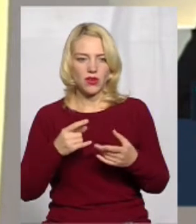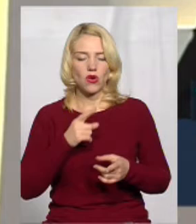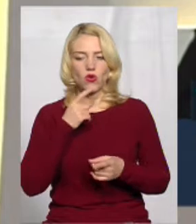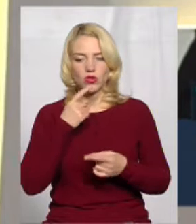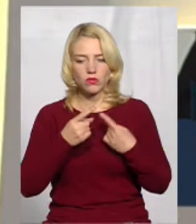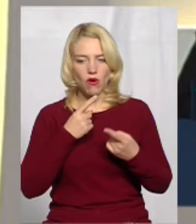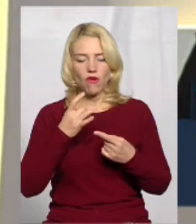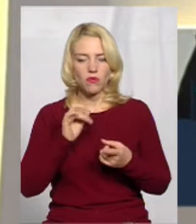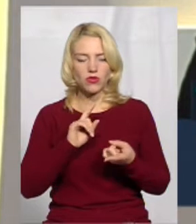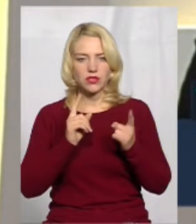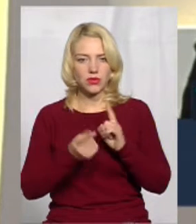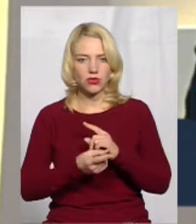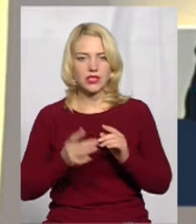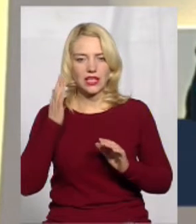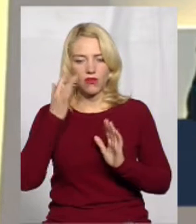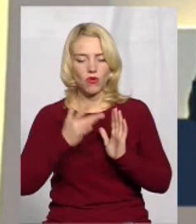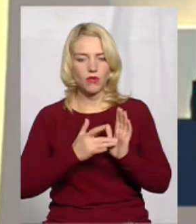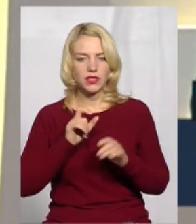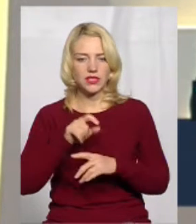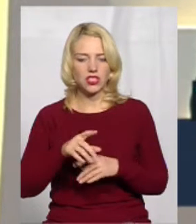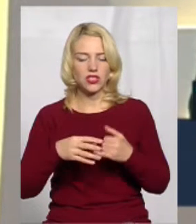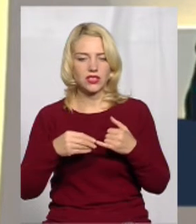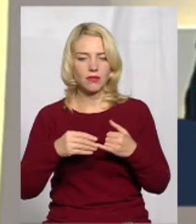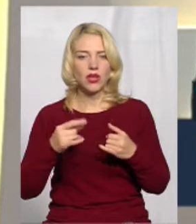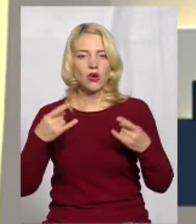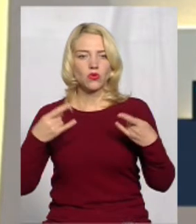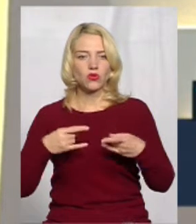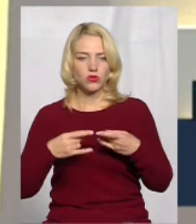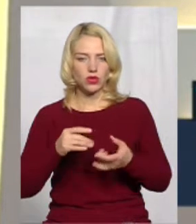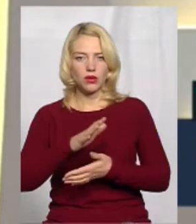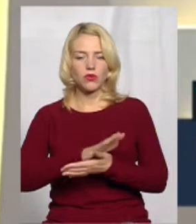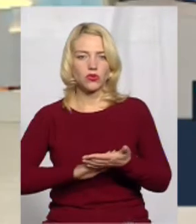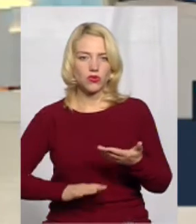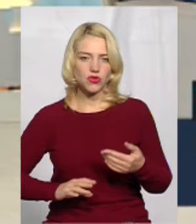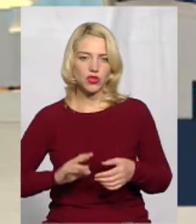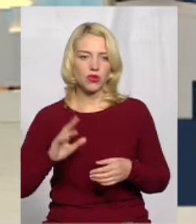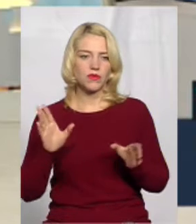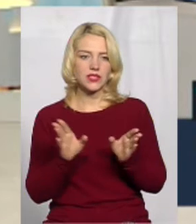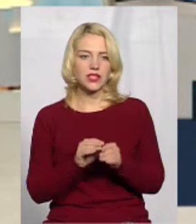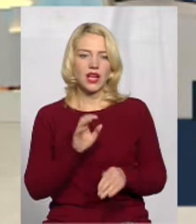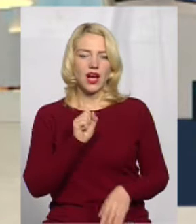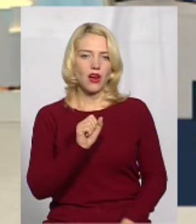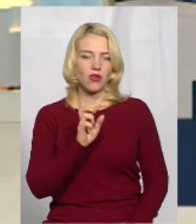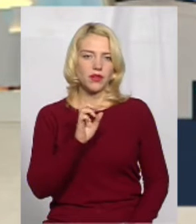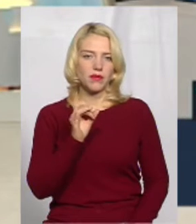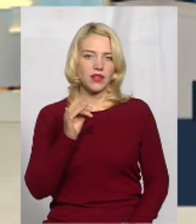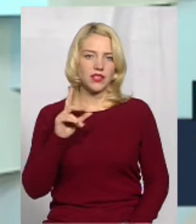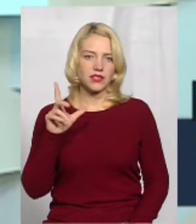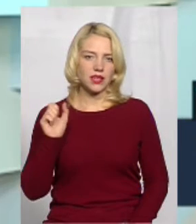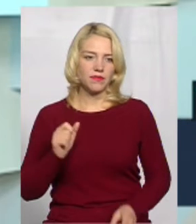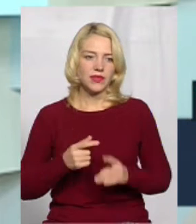цільового призначення земельної ділянки у студії Суспільного мовника ми продовжуємо разом із Альоною Березою,